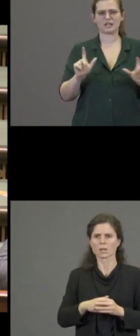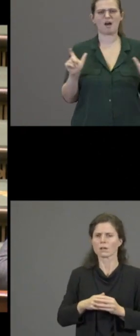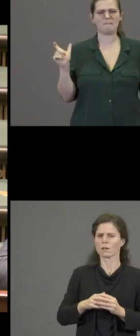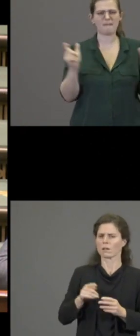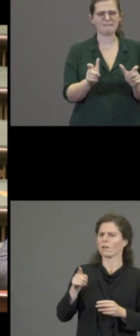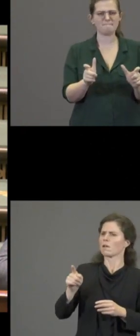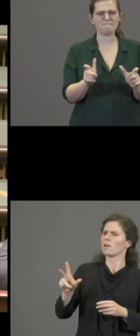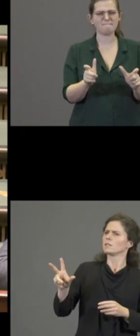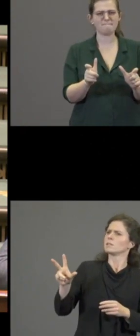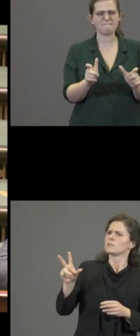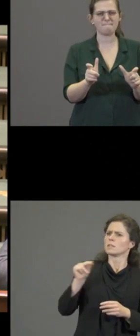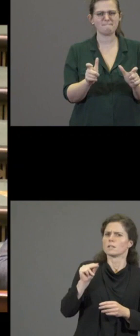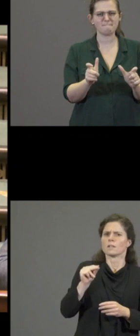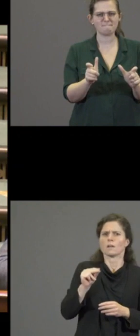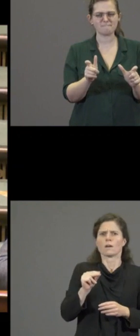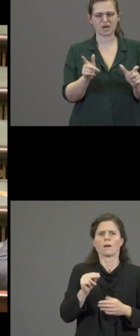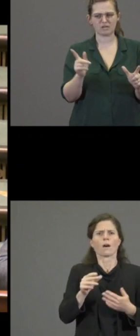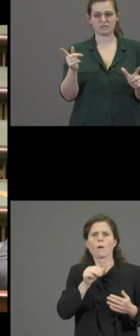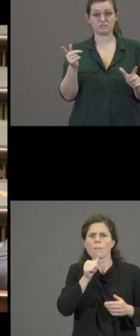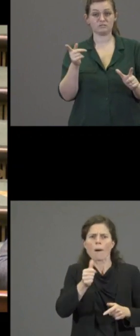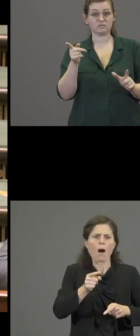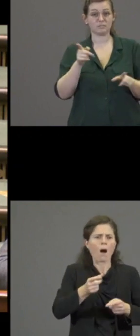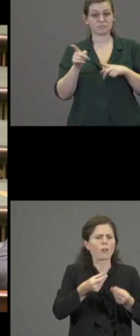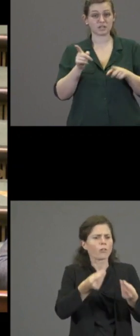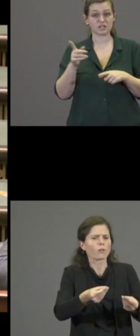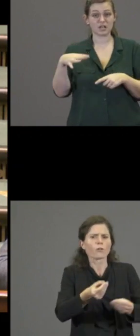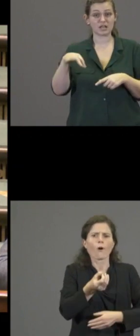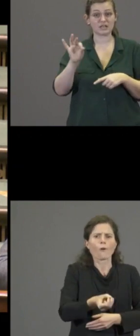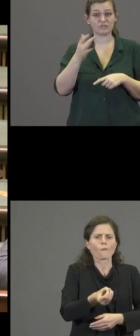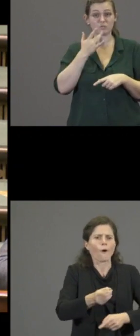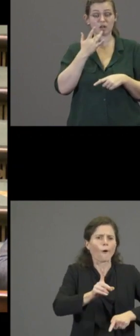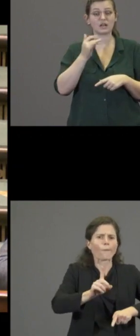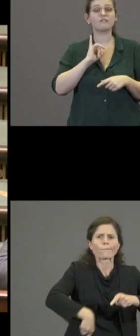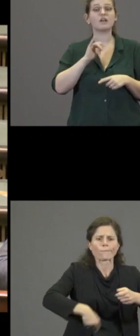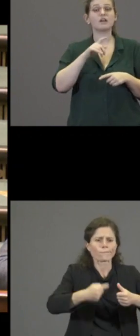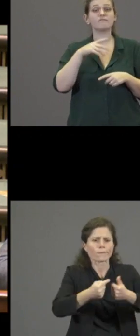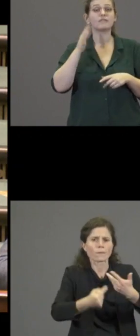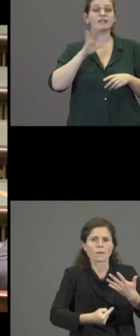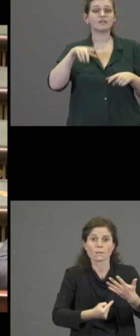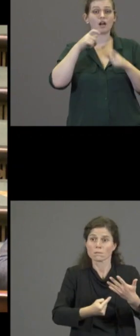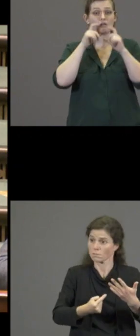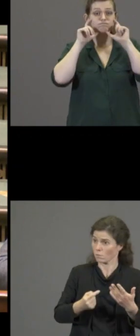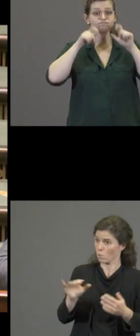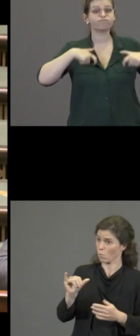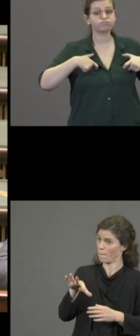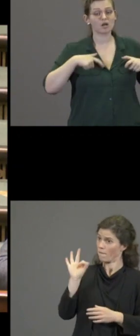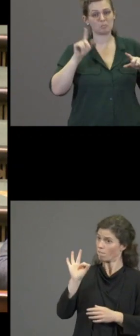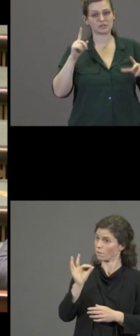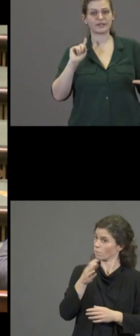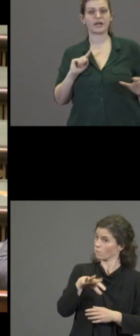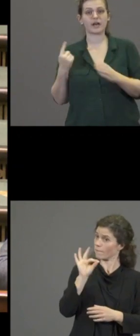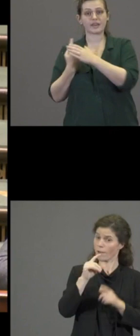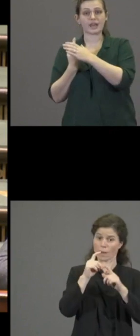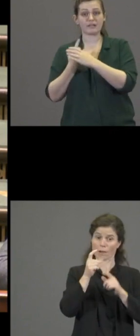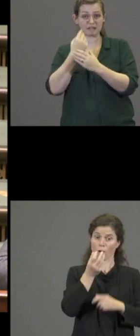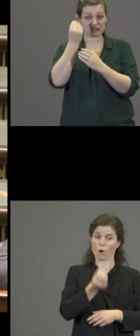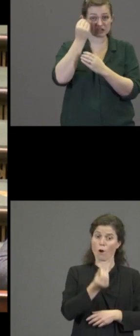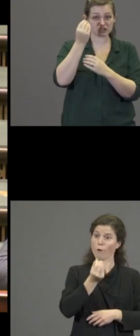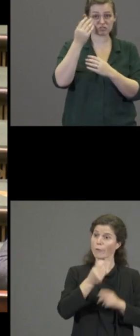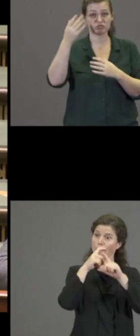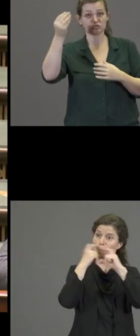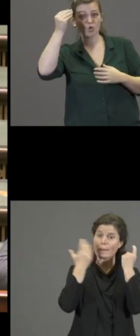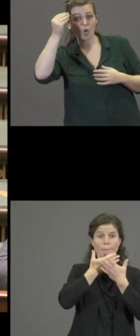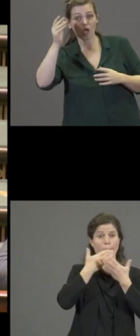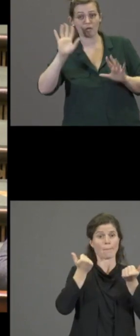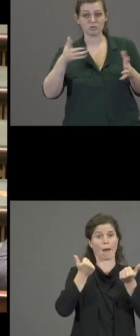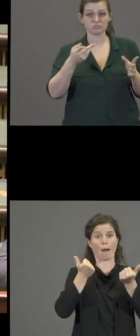Dus u hebt liever dat de kinderen zonder mondmasker vervolgens in quarantaine gaan en dat de klassen en de scholen sluiten. Hebt u liever dat de